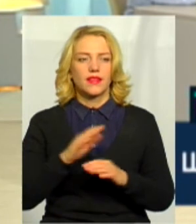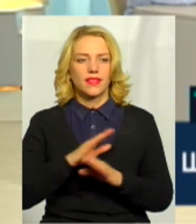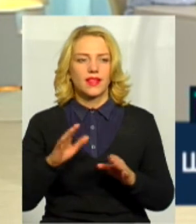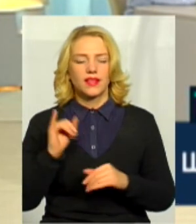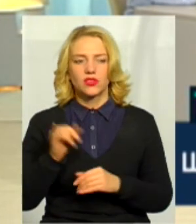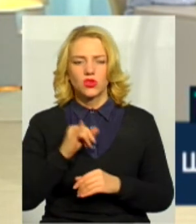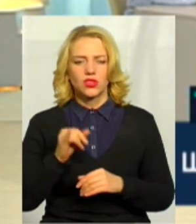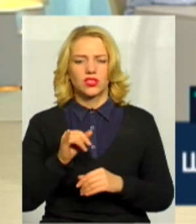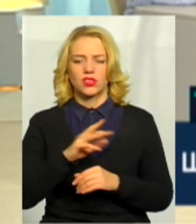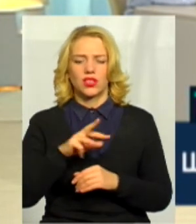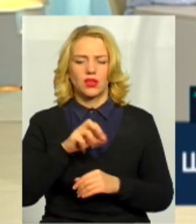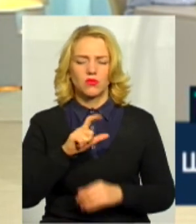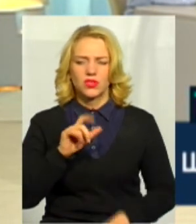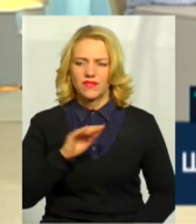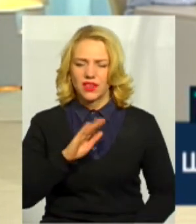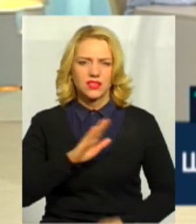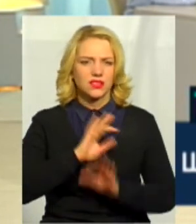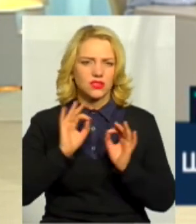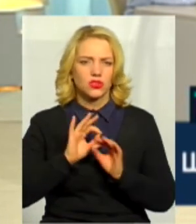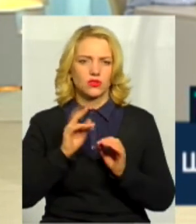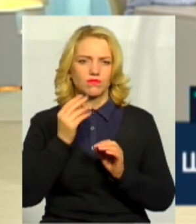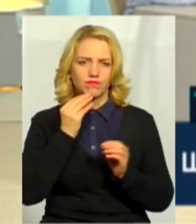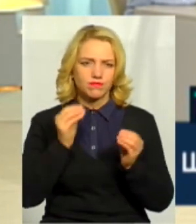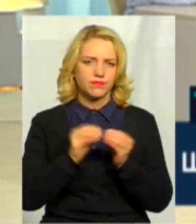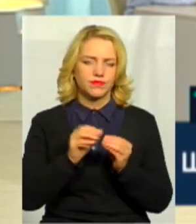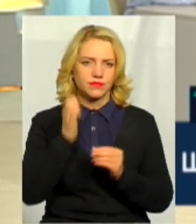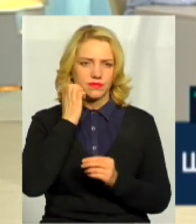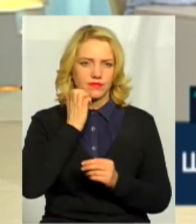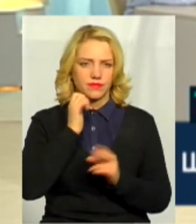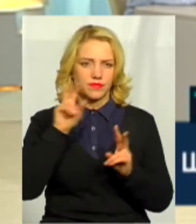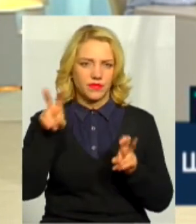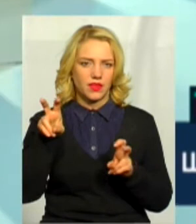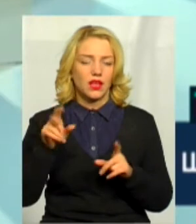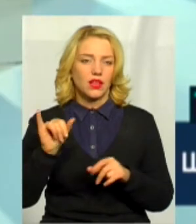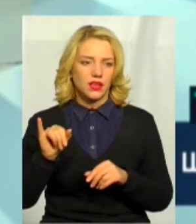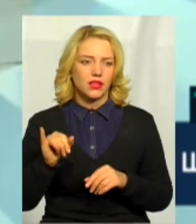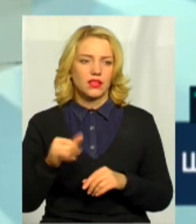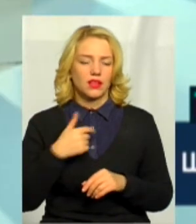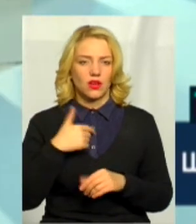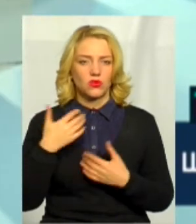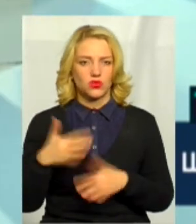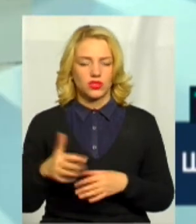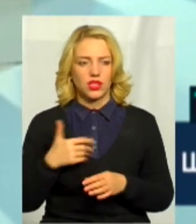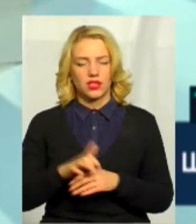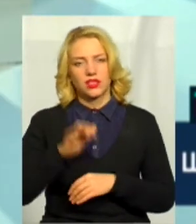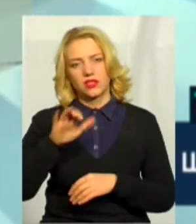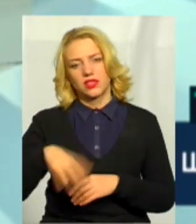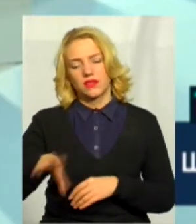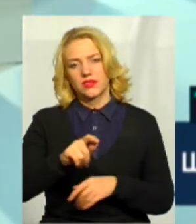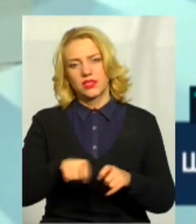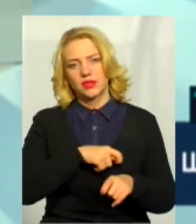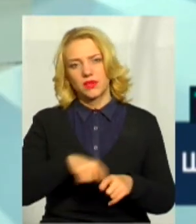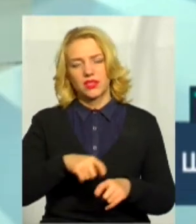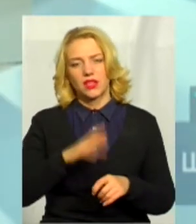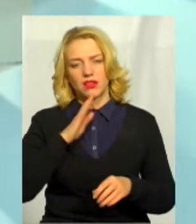історичне, нічого. Я вже надіслала всі ці матеріали